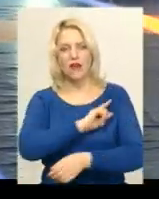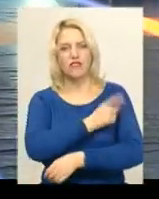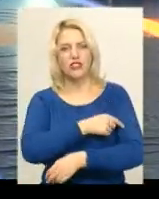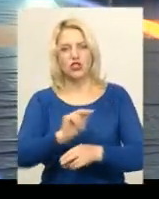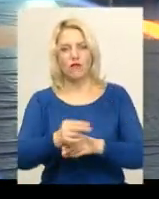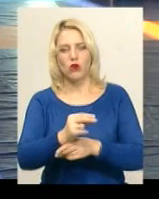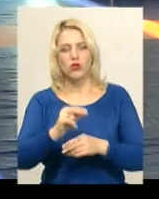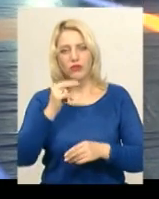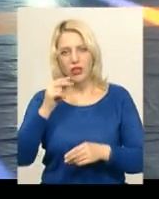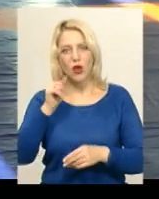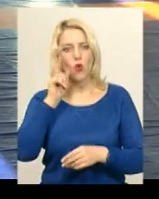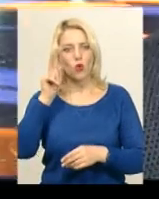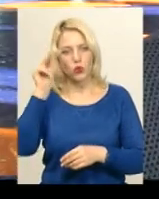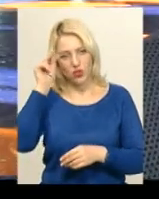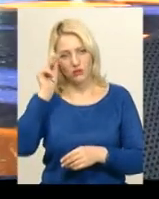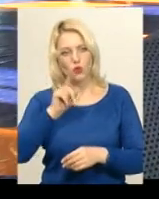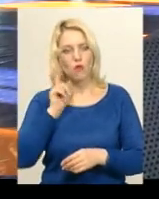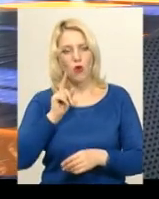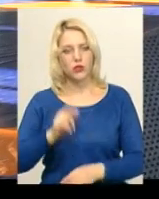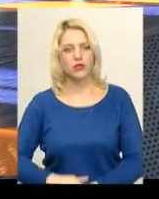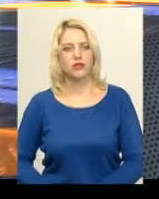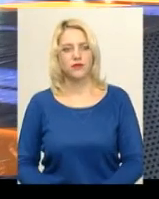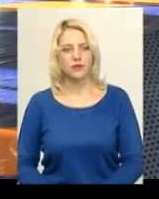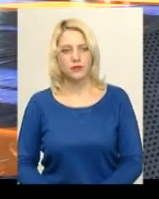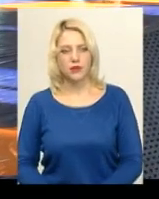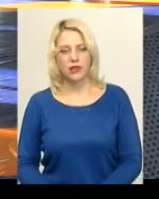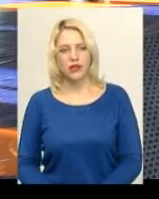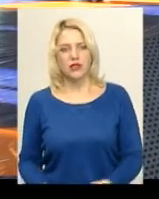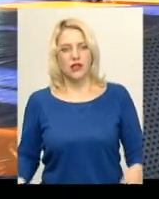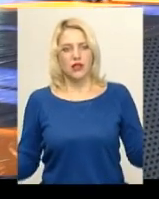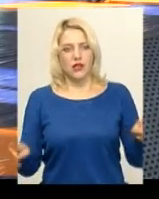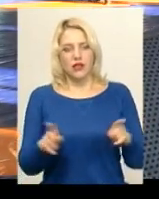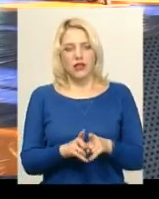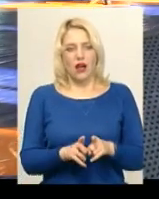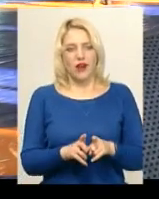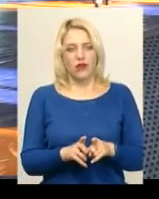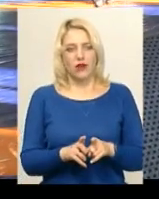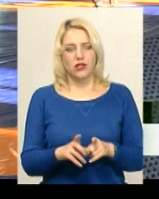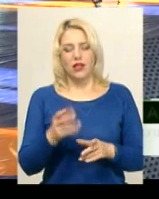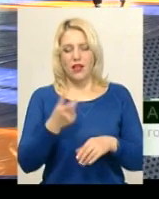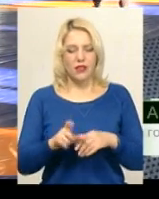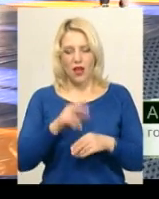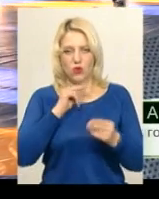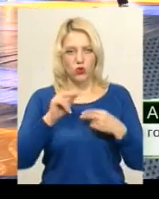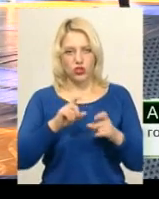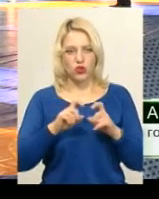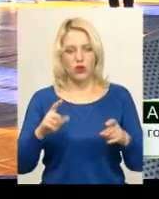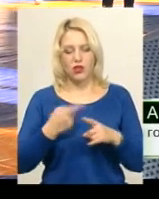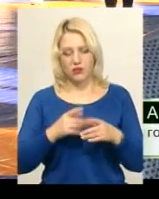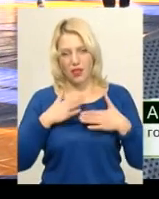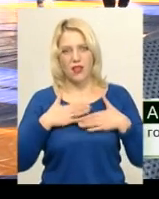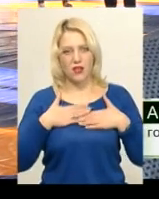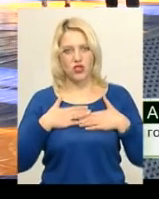виховання учнівської молоді. «В такому віці найбільша школа – це наша,